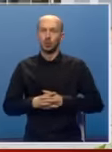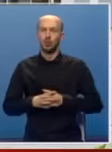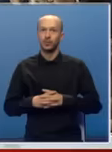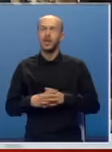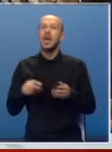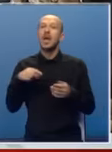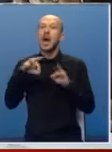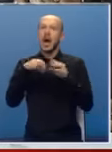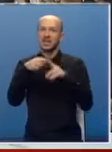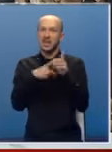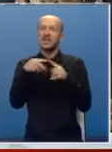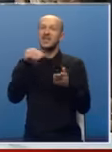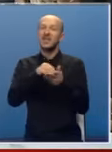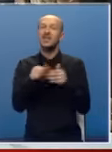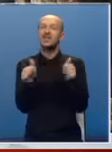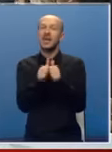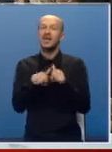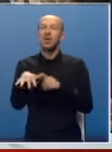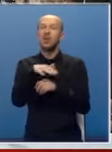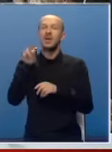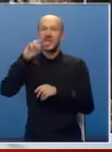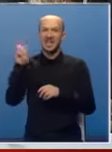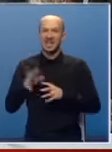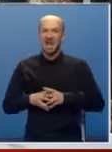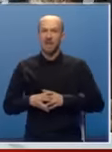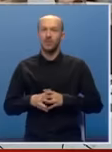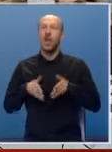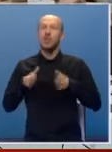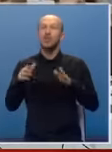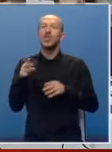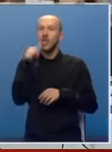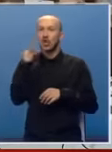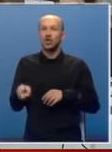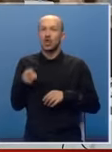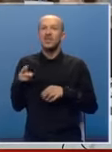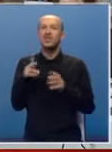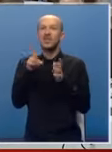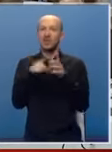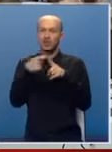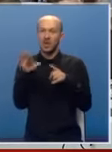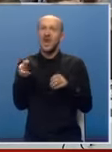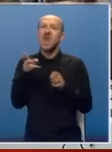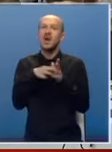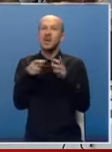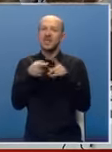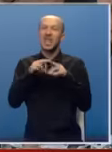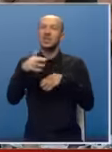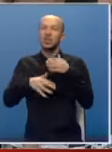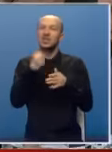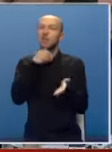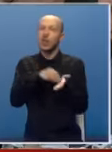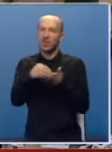Akcenat je stavljen na saradnju u oblasti energetike, putnih željezničke infrastrukture, namjenske industrije,